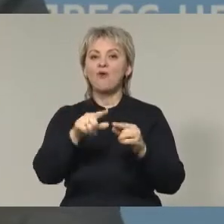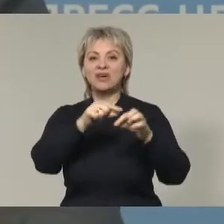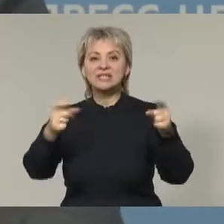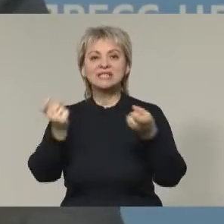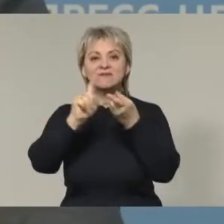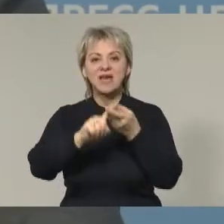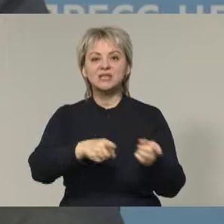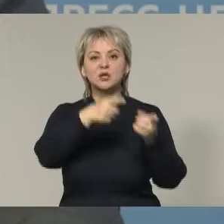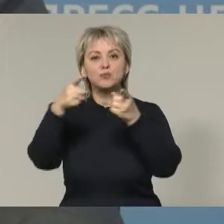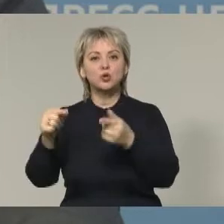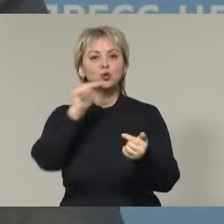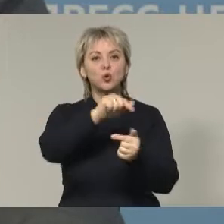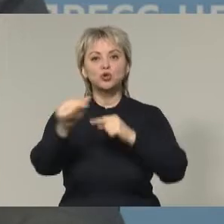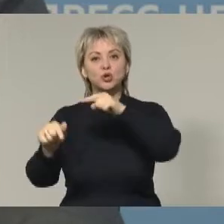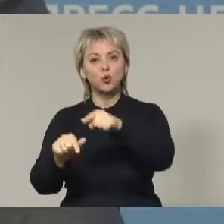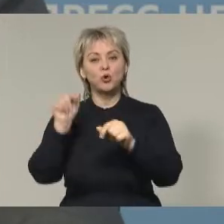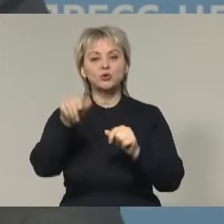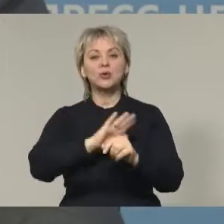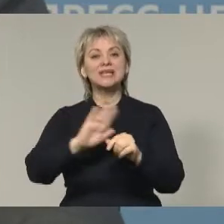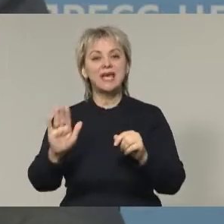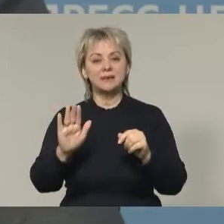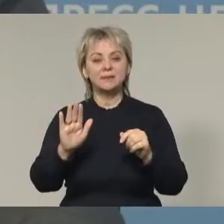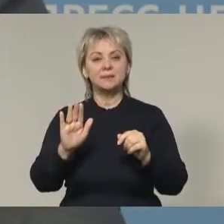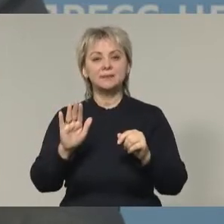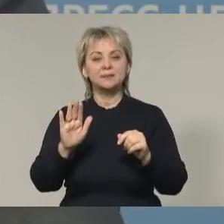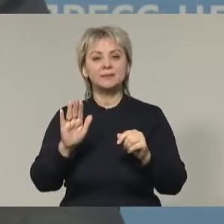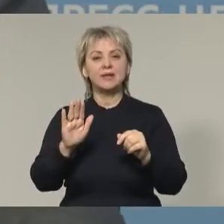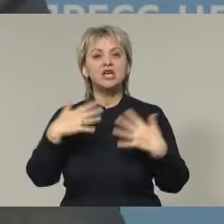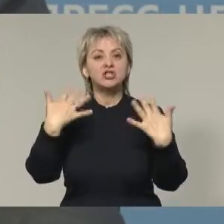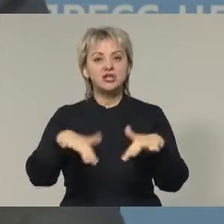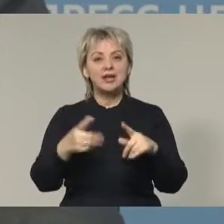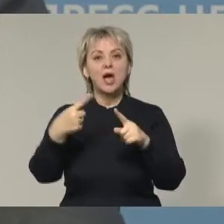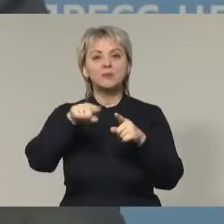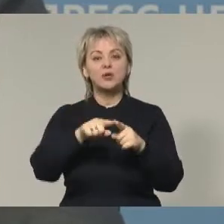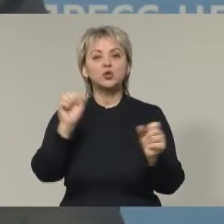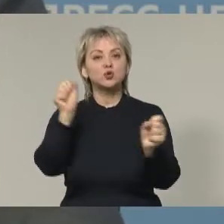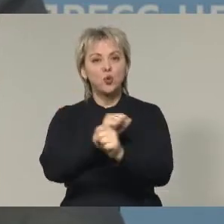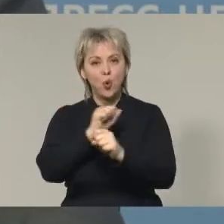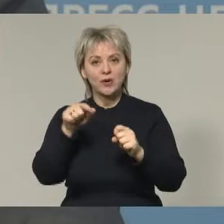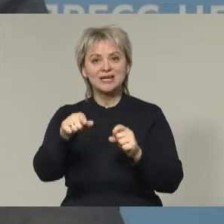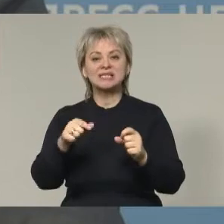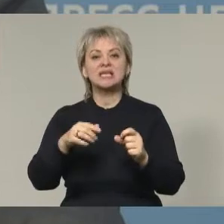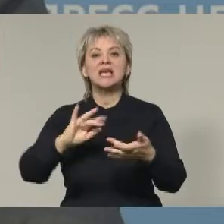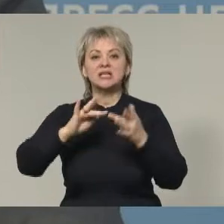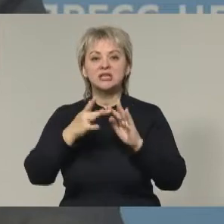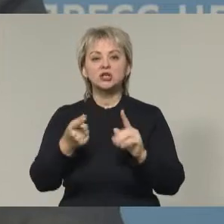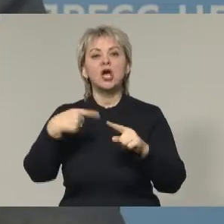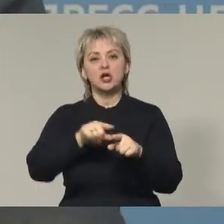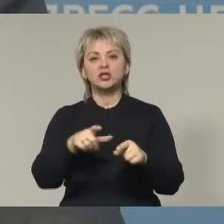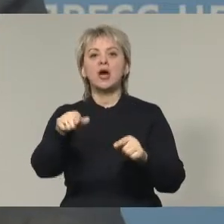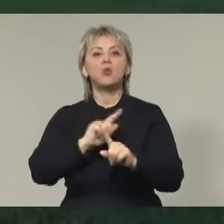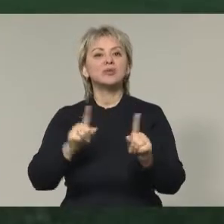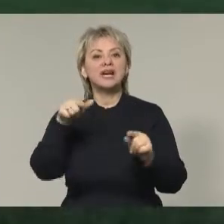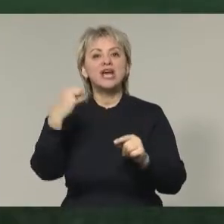связи, переходит с точки в точку, не теряя при этом скорость трафика – это тоже очень